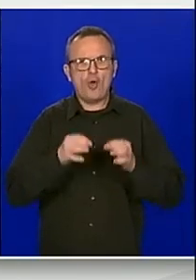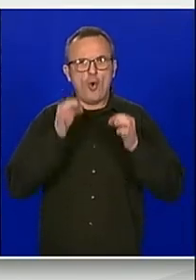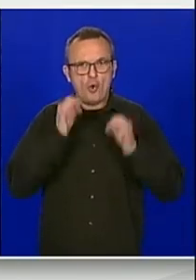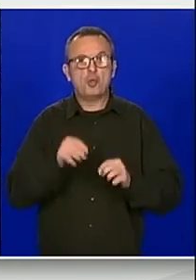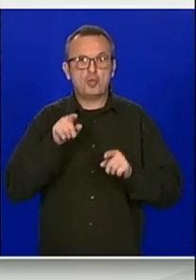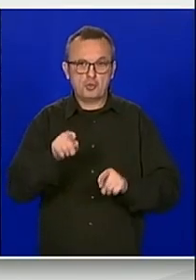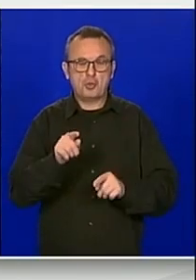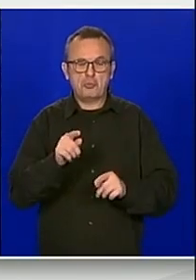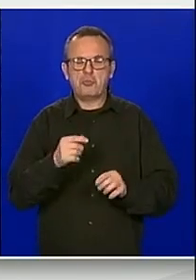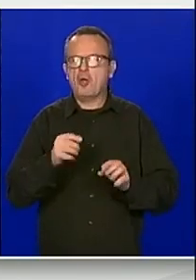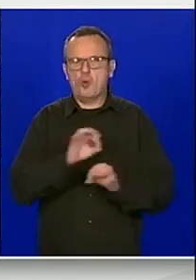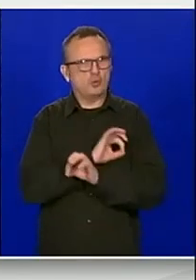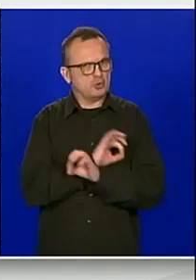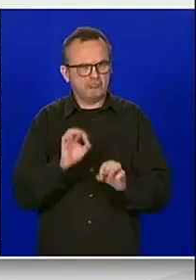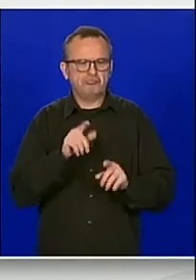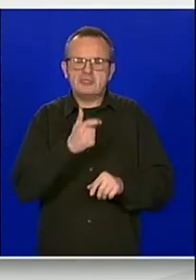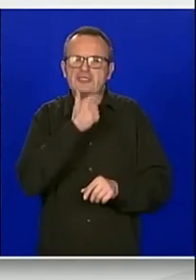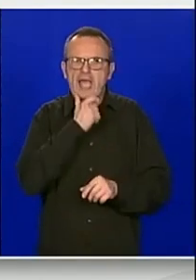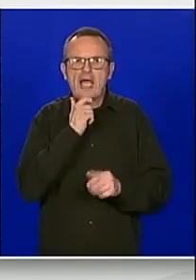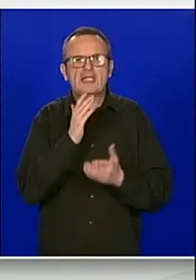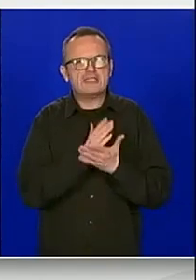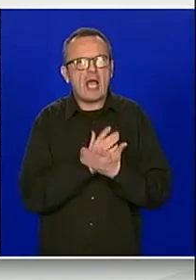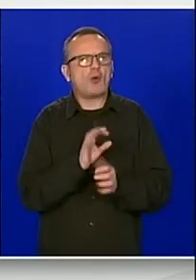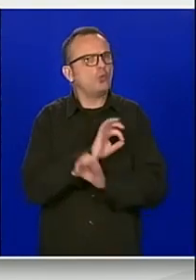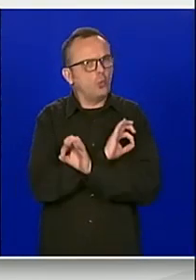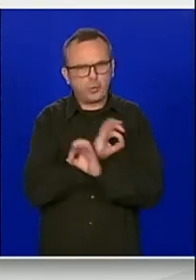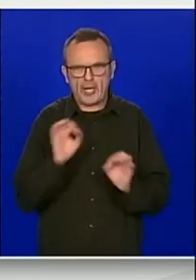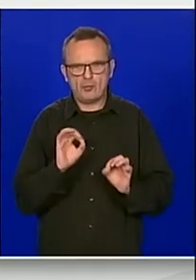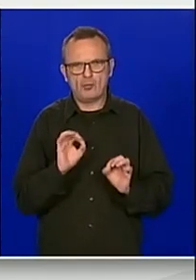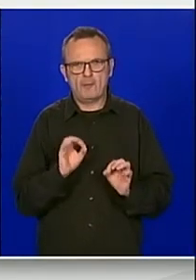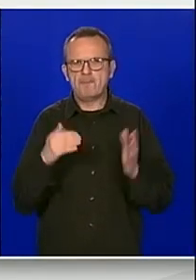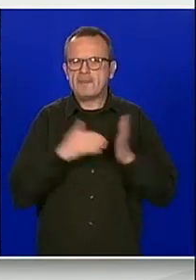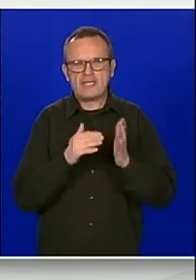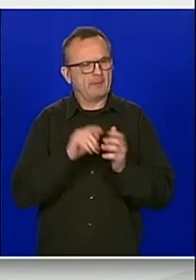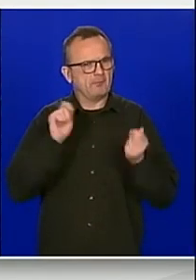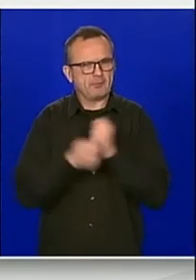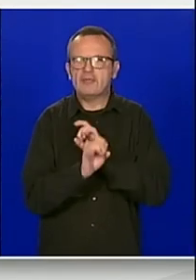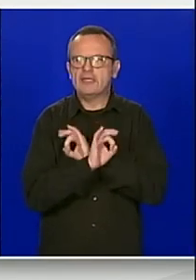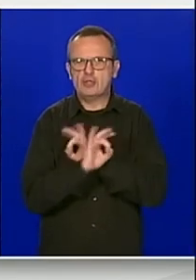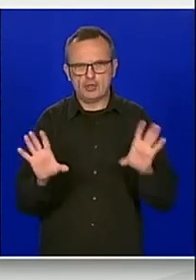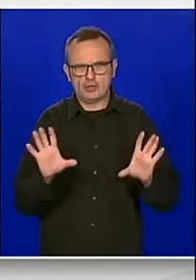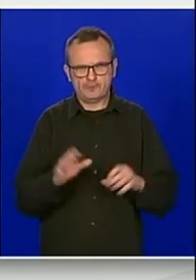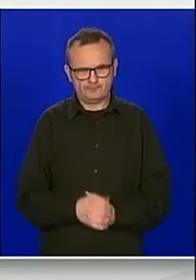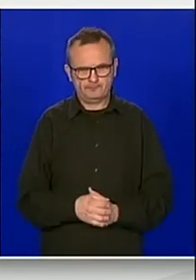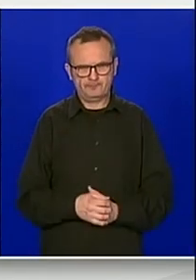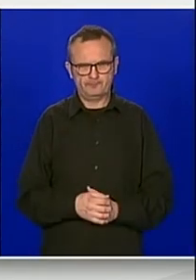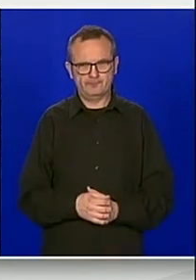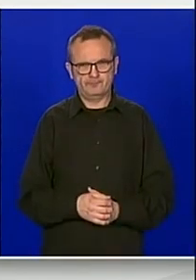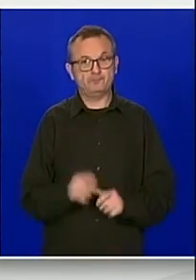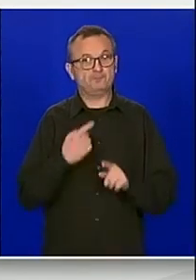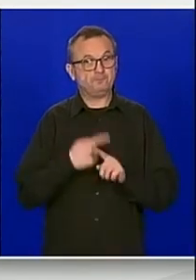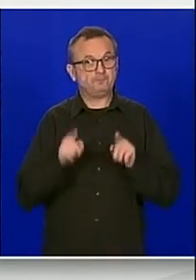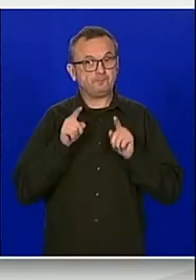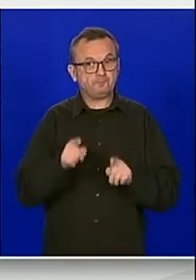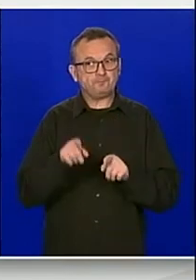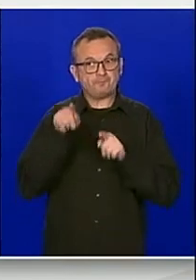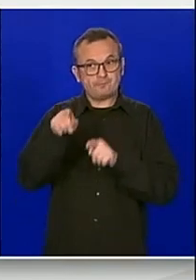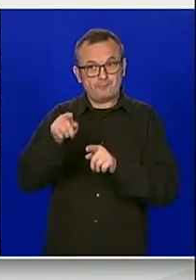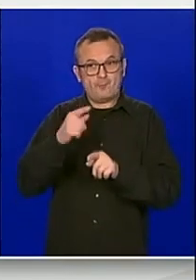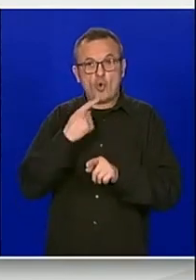primjerenim i prilagođenim aktualnim gospodarskim mogućnostima. Pri tome naglašavamo da navedeno pravo ne ostvaruju samo